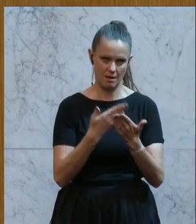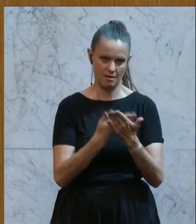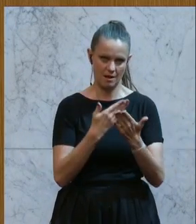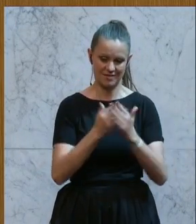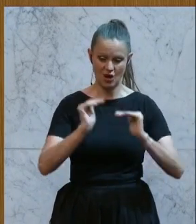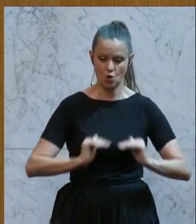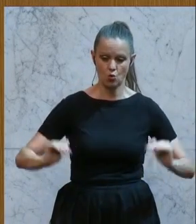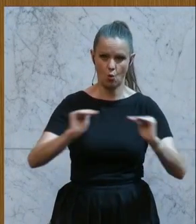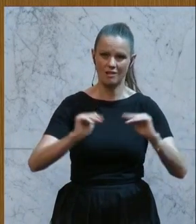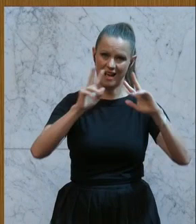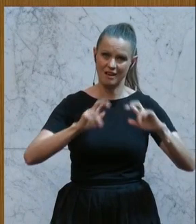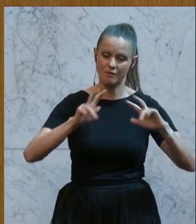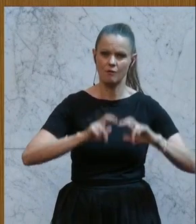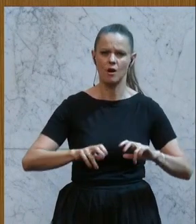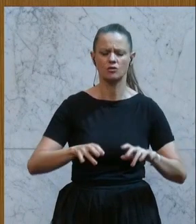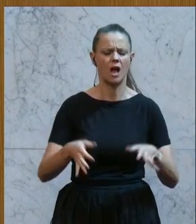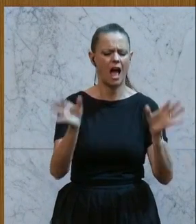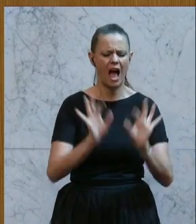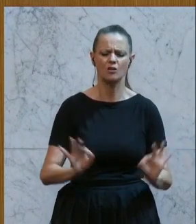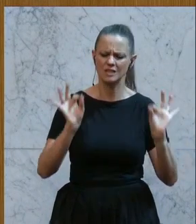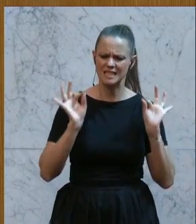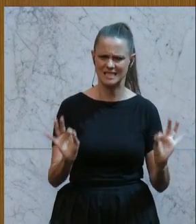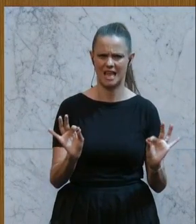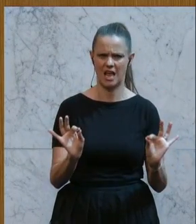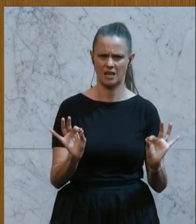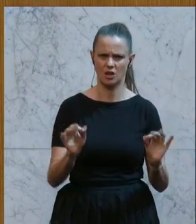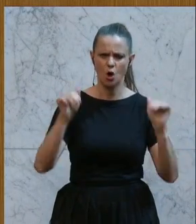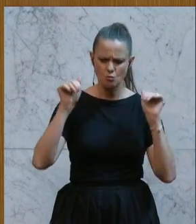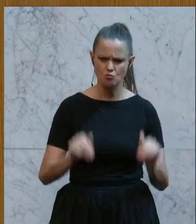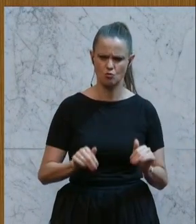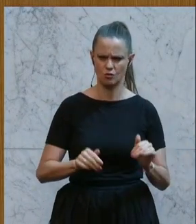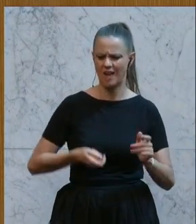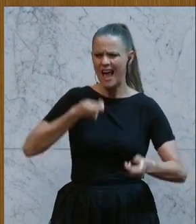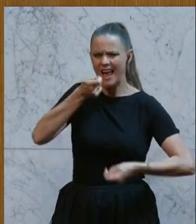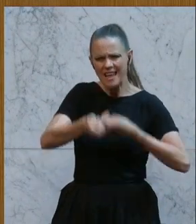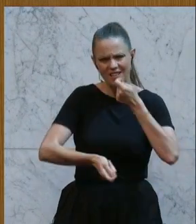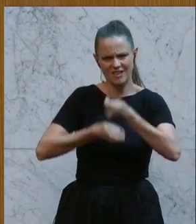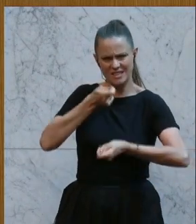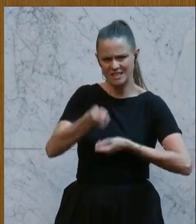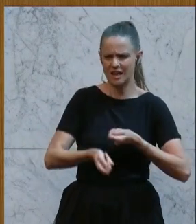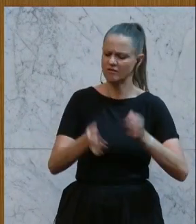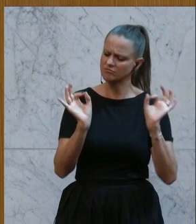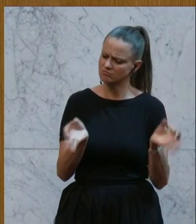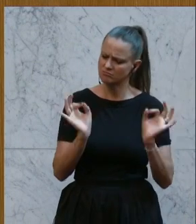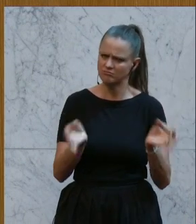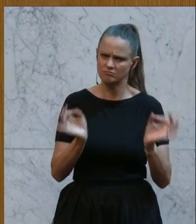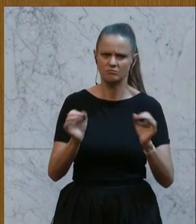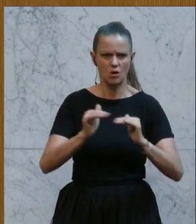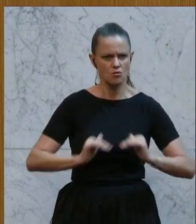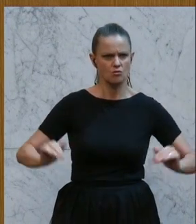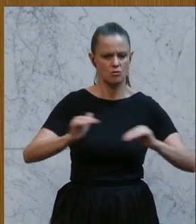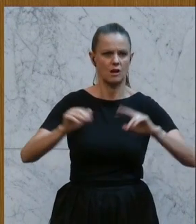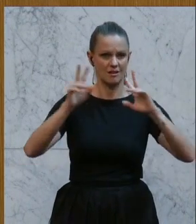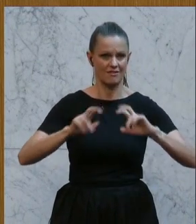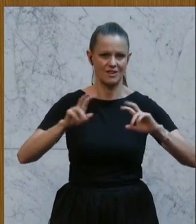Grundlagenforschung exzellent sein muss und wir investieren sehr viel in diese exzellente Grundlagenforschung. Das ist